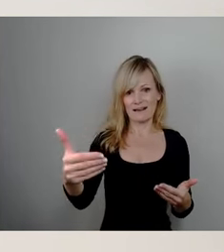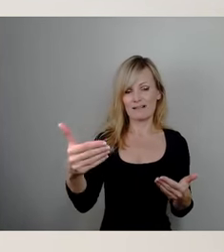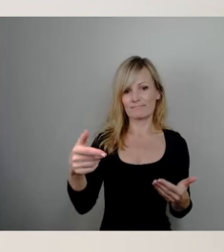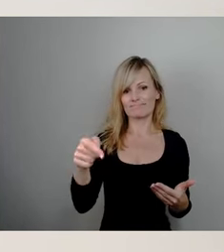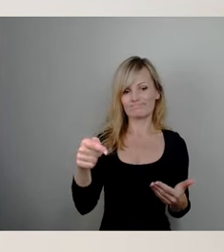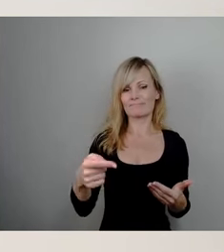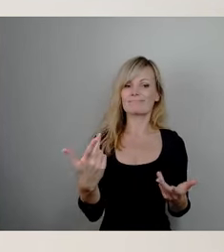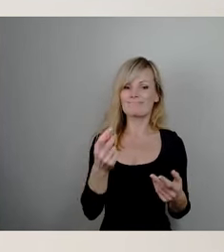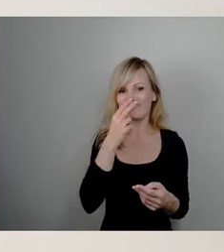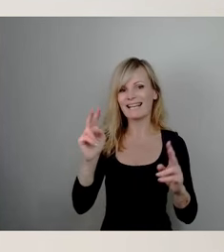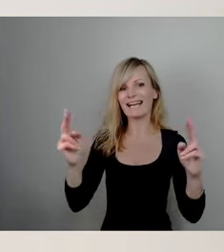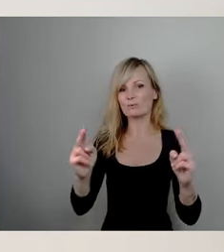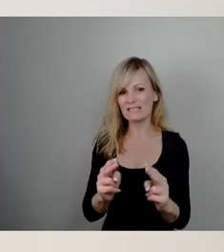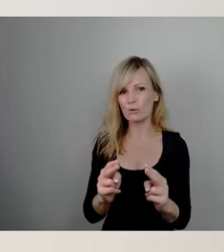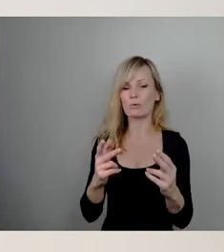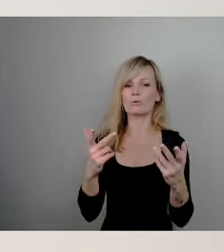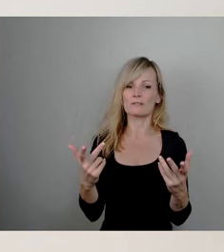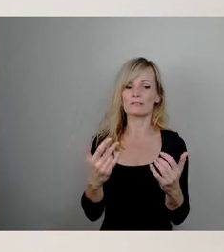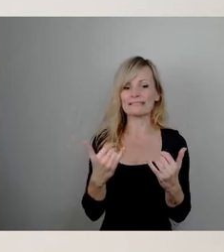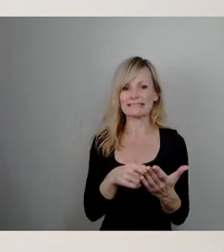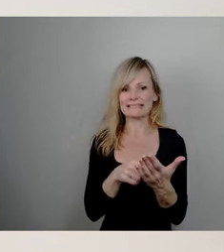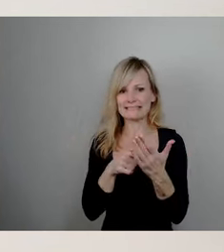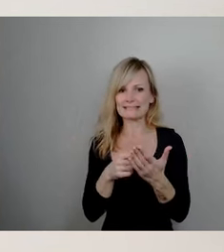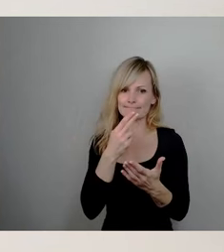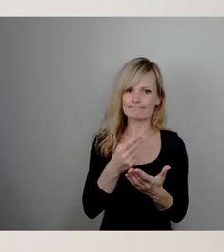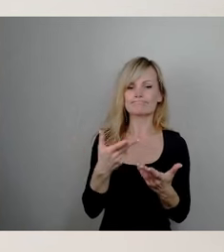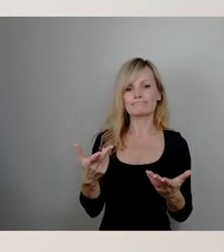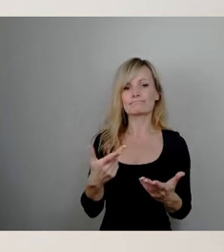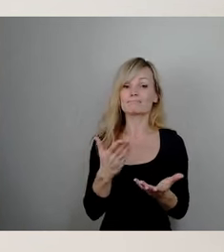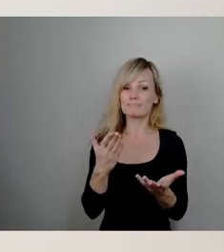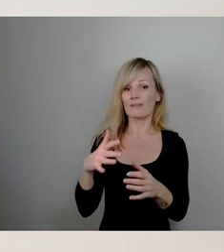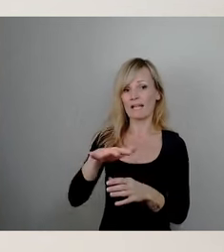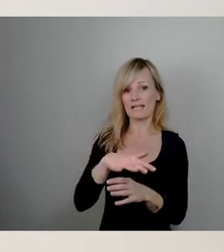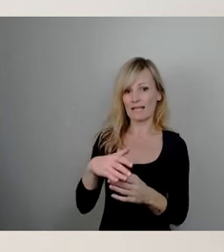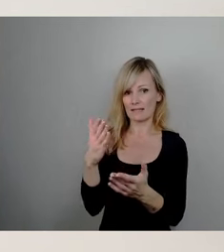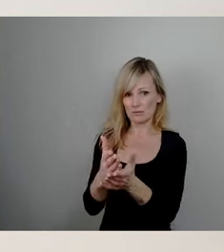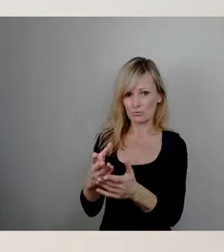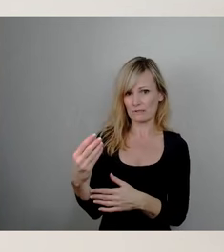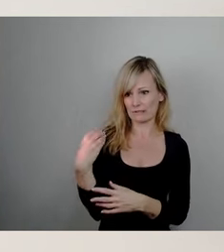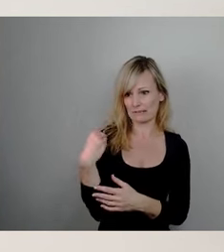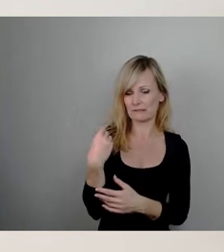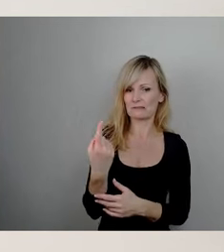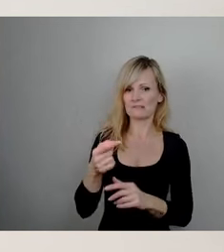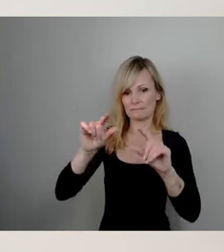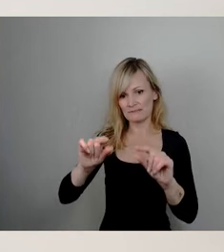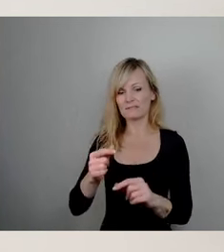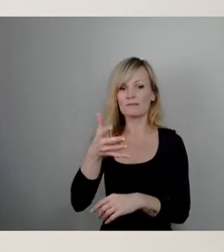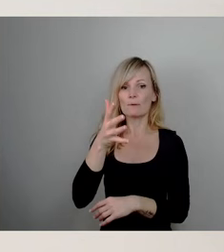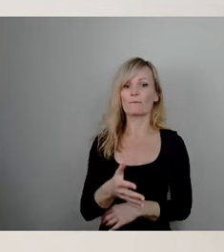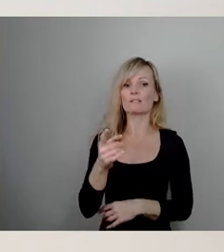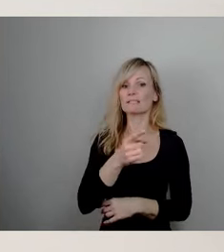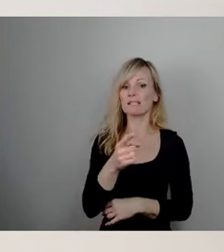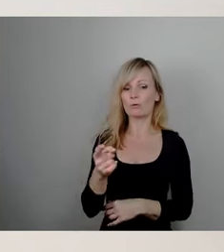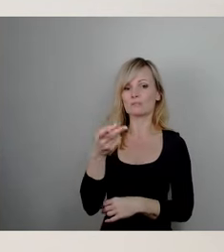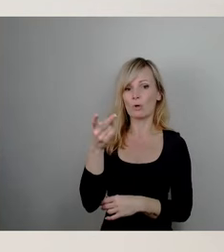Reduzierungen zurzeit angezeigt sind, wurden aber auch vom Land angezeigt, dass dort mindestens 500.000 Euro weniger